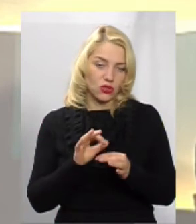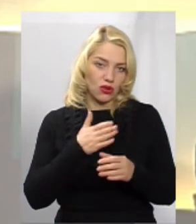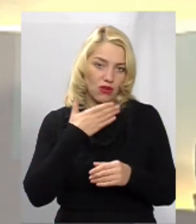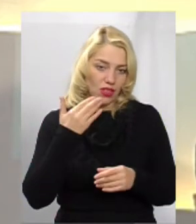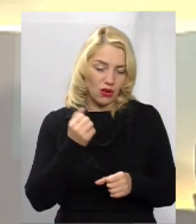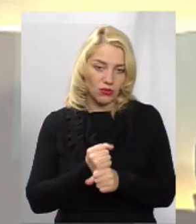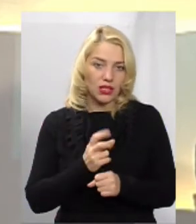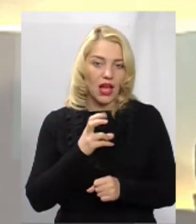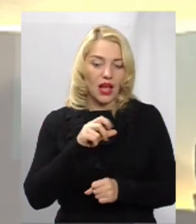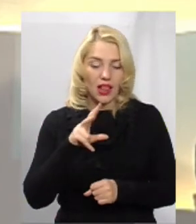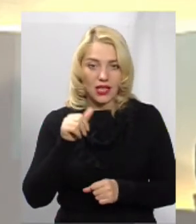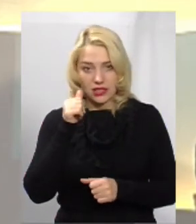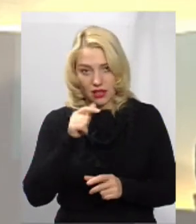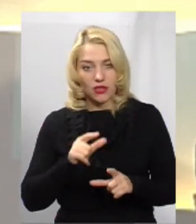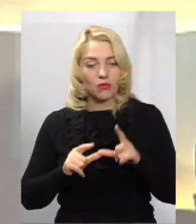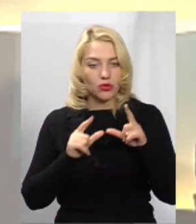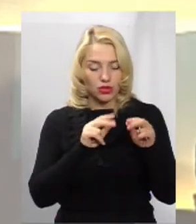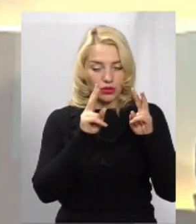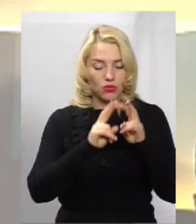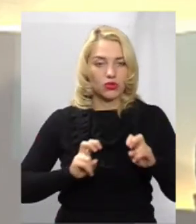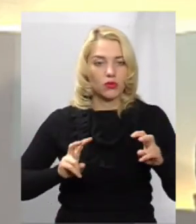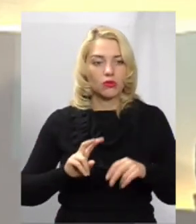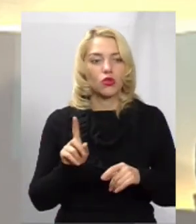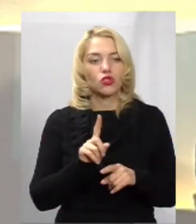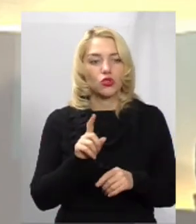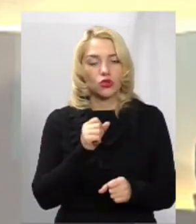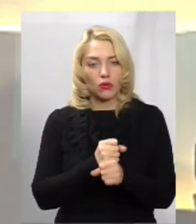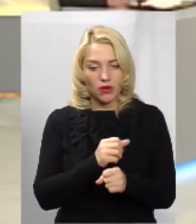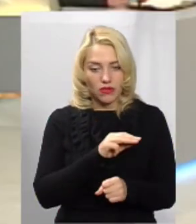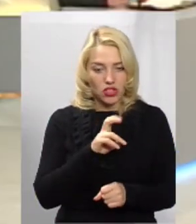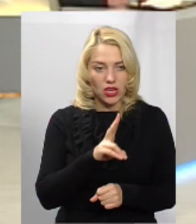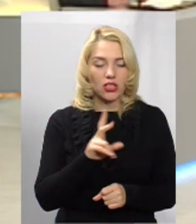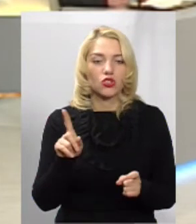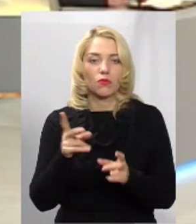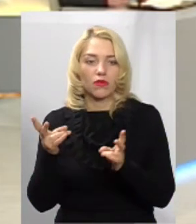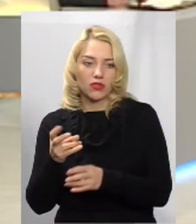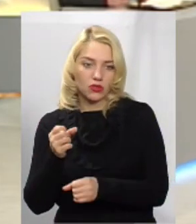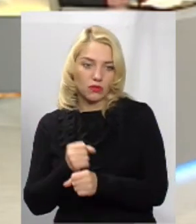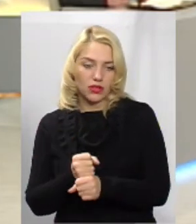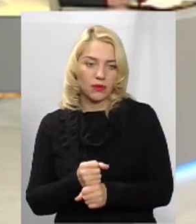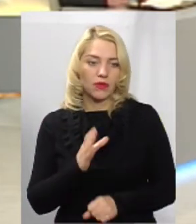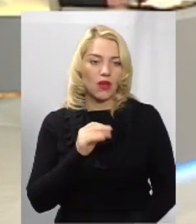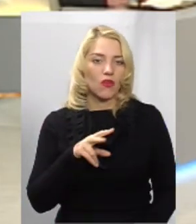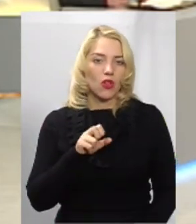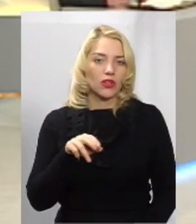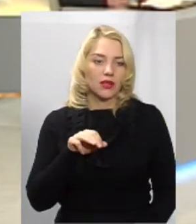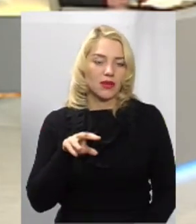завтра виїдемо, розберемося, подивимося, що ЖЕК зробив, що має зробити. Пане Володимире. Так,